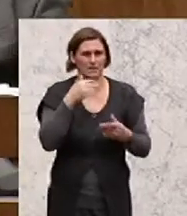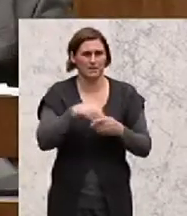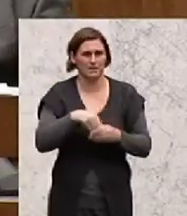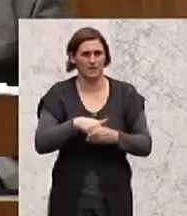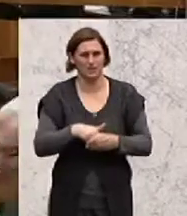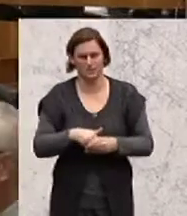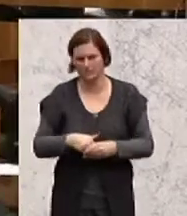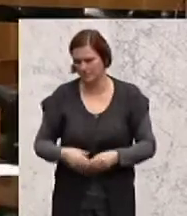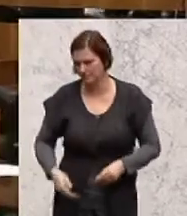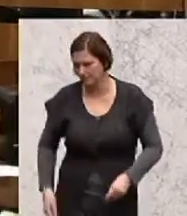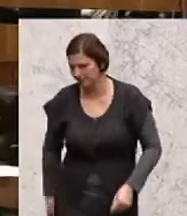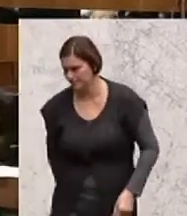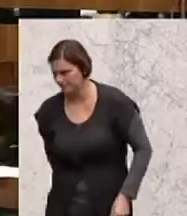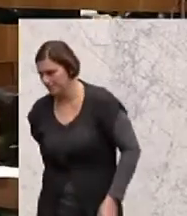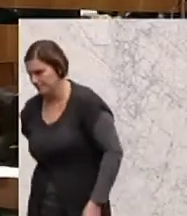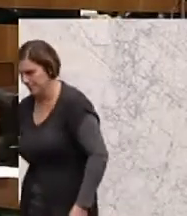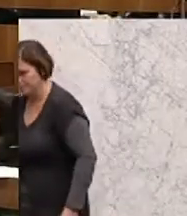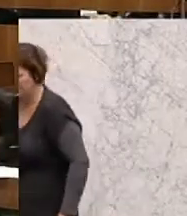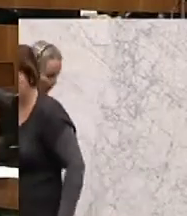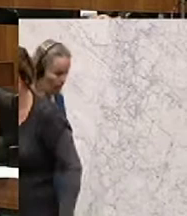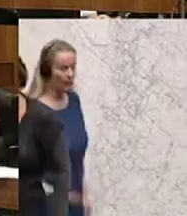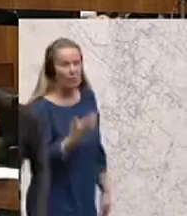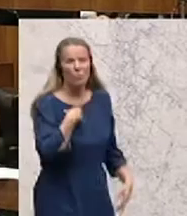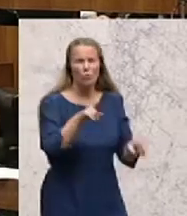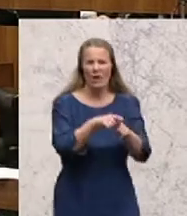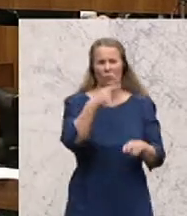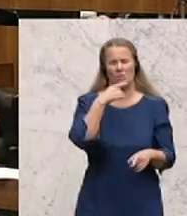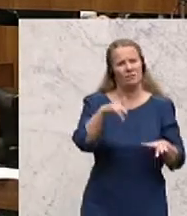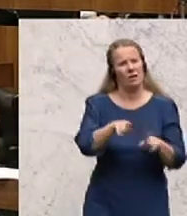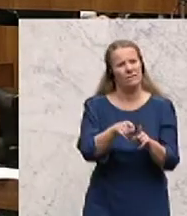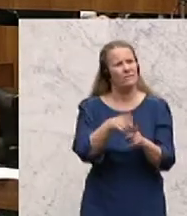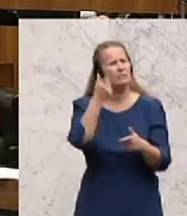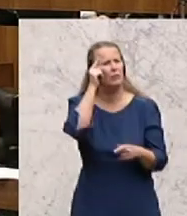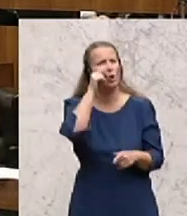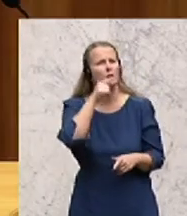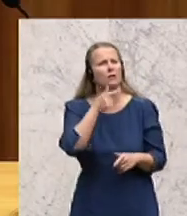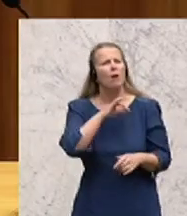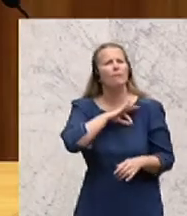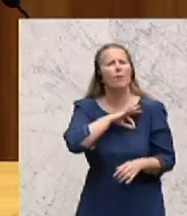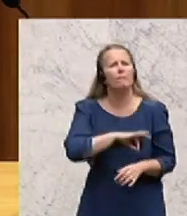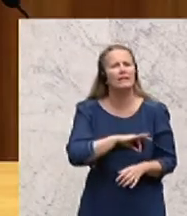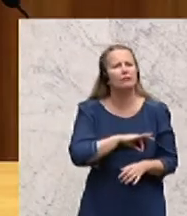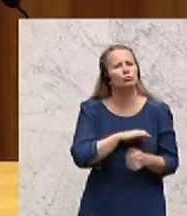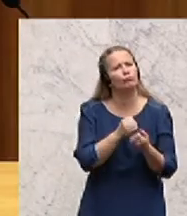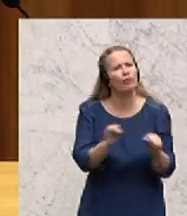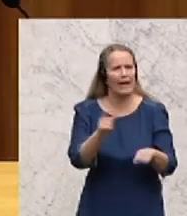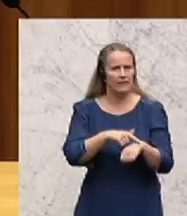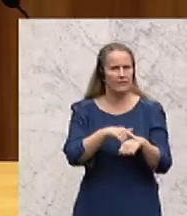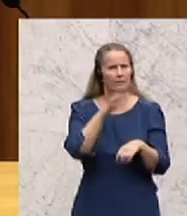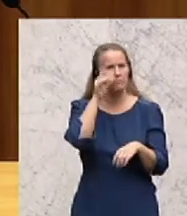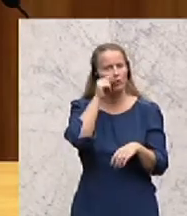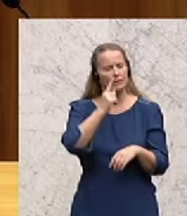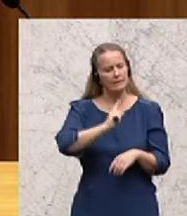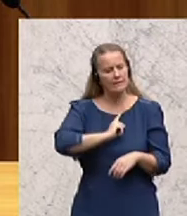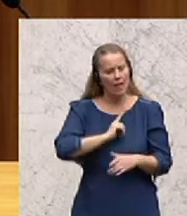Und ich würde gerne darüber reden, was das heißt, eine verpflichtungsfreie Zeit, nämlich nicht dem AMS verpflichtet zu sein, selbst